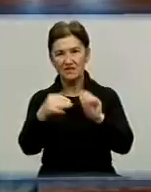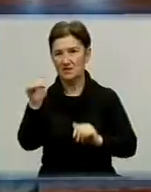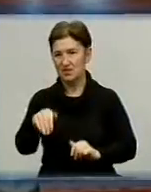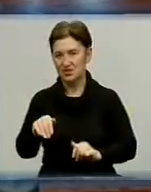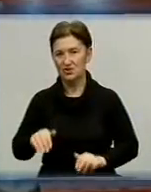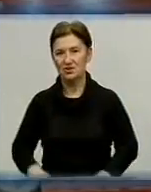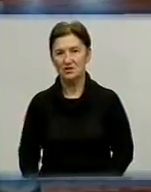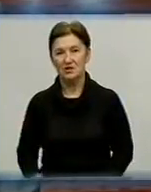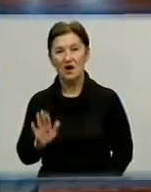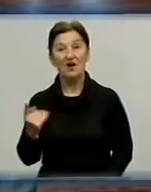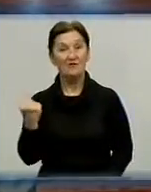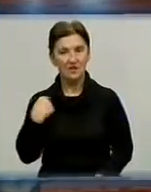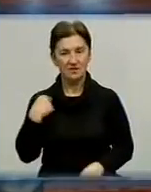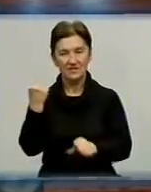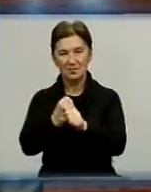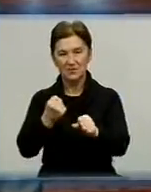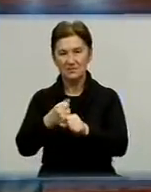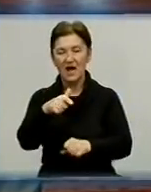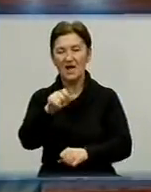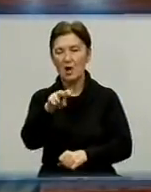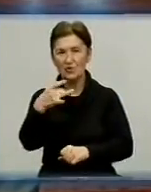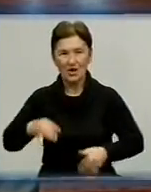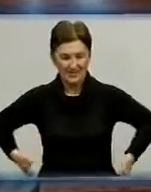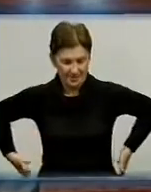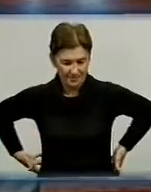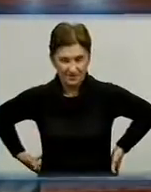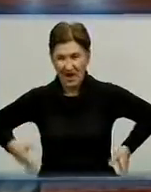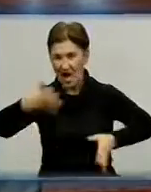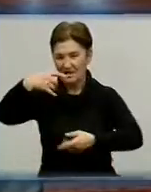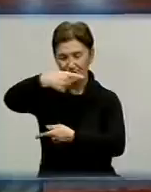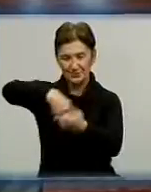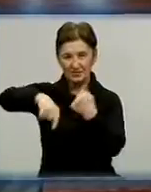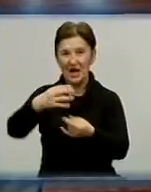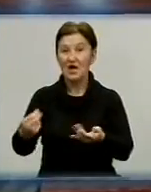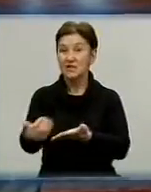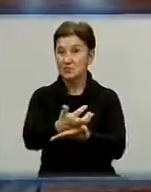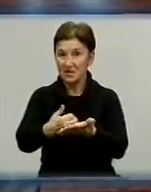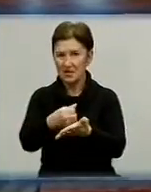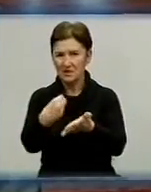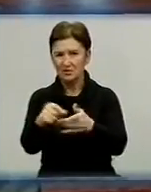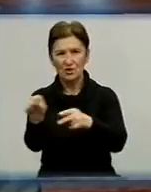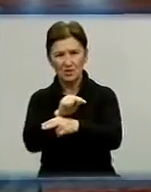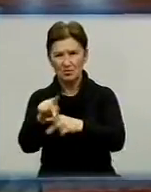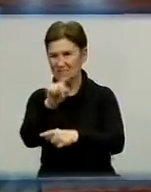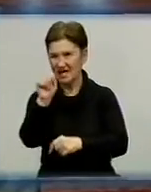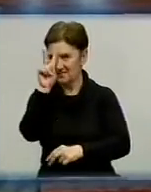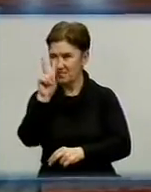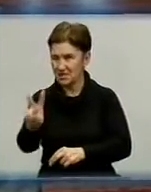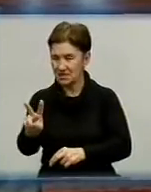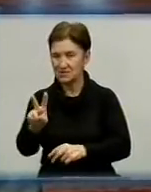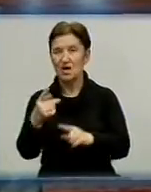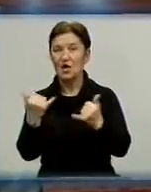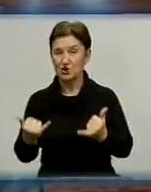В Кіровограді запрацювала гемодіалізна зала. Гроші на її ремонт збирали всією громадою. Ремонт зробили менш ніж за два місяці. Тепер